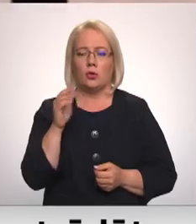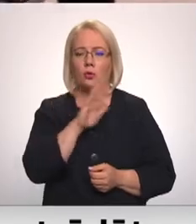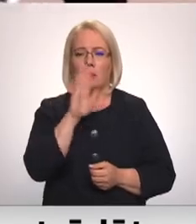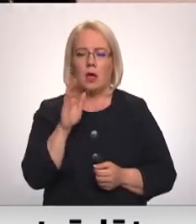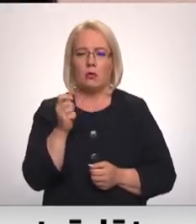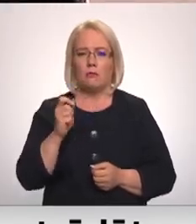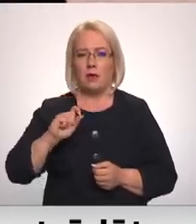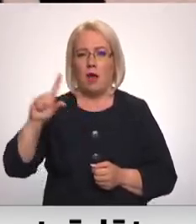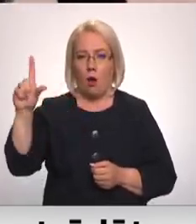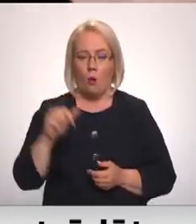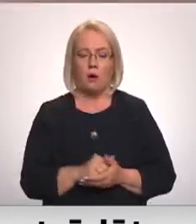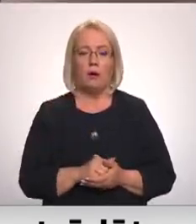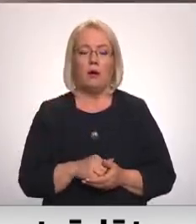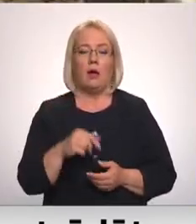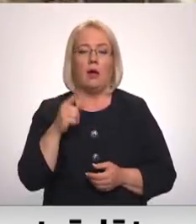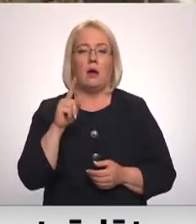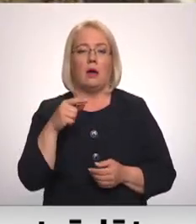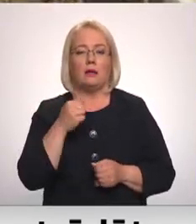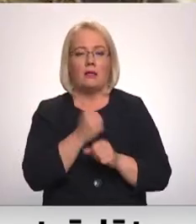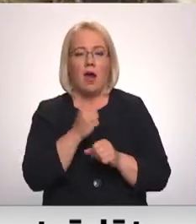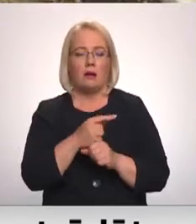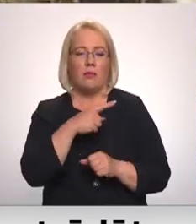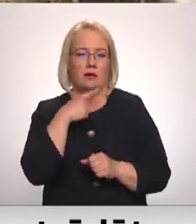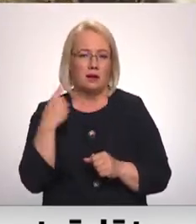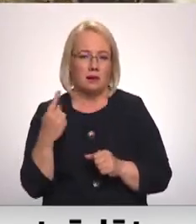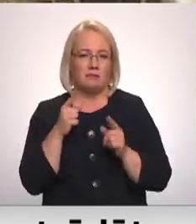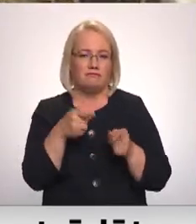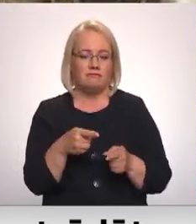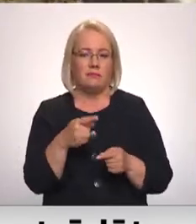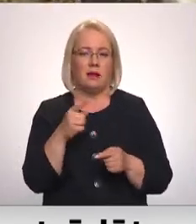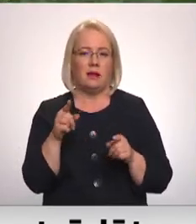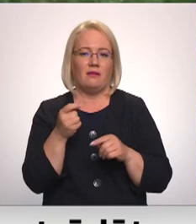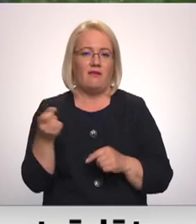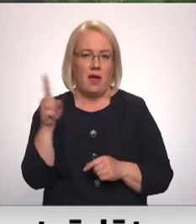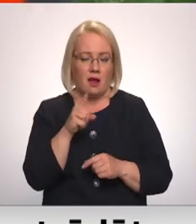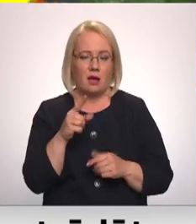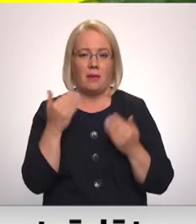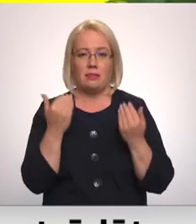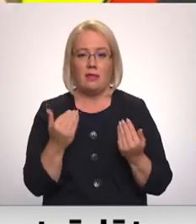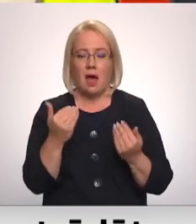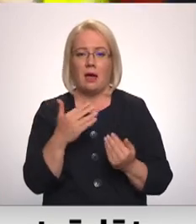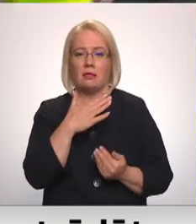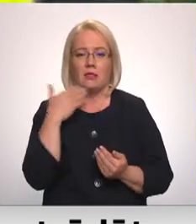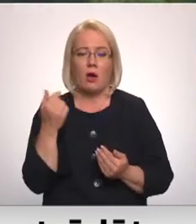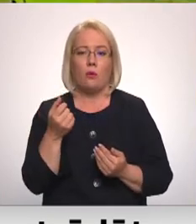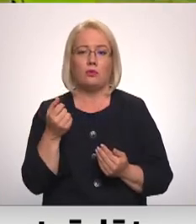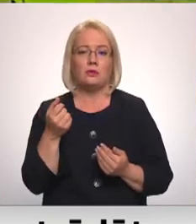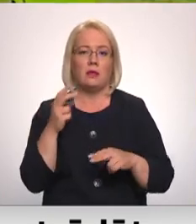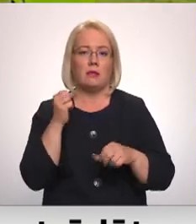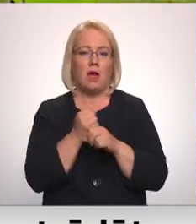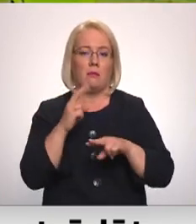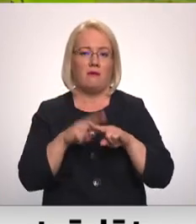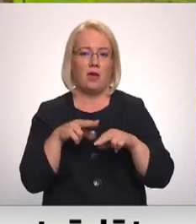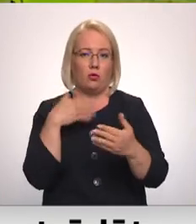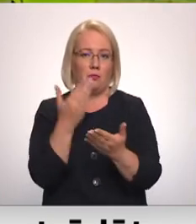nodarbinātības valsts aģentūrā. Pieprasījums pēc darba esot līdzīgs kā citus gadus, taču šogad ir ievērojami lielākas darba vietu piedābājums.